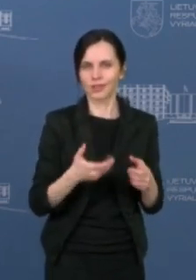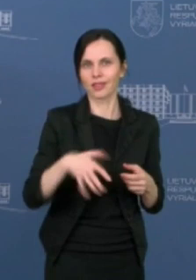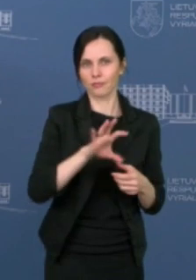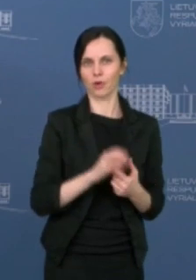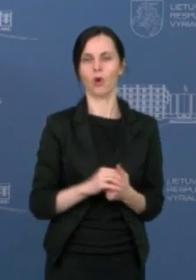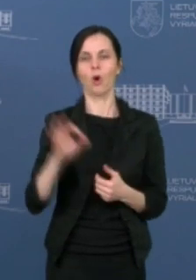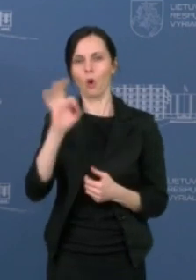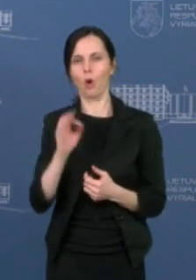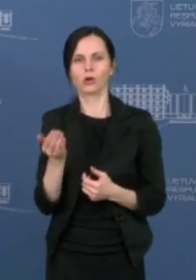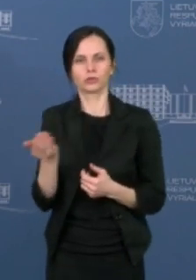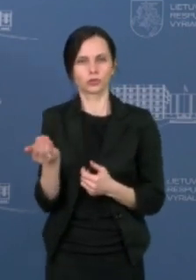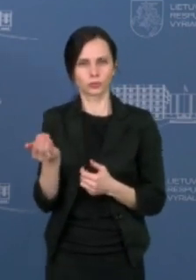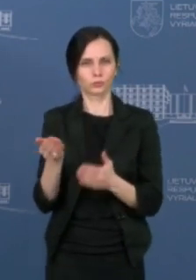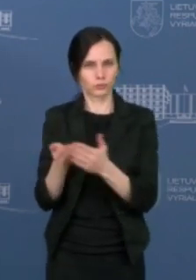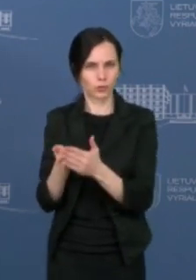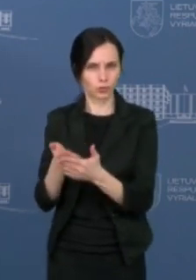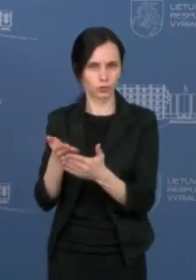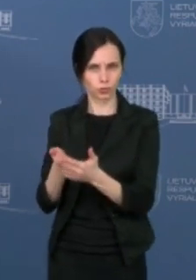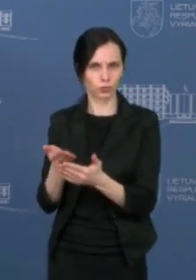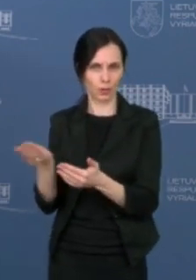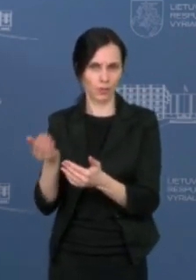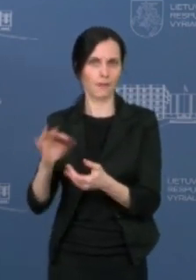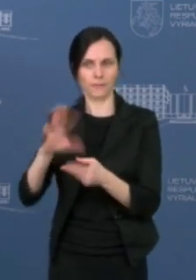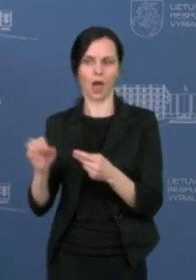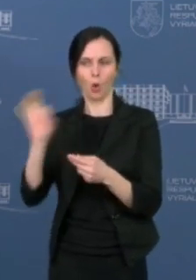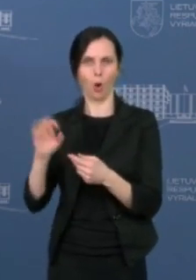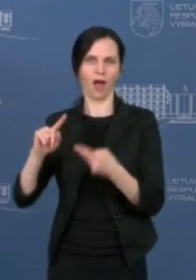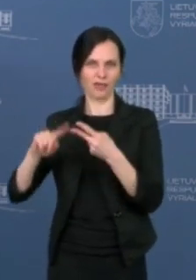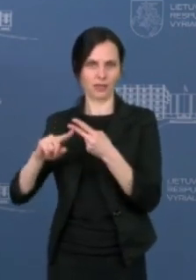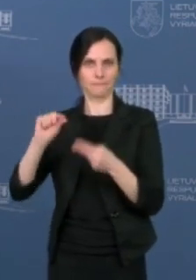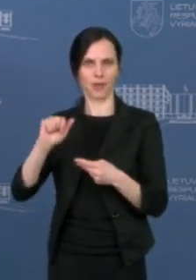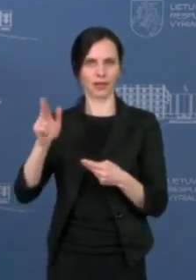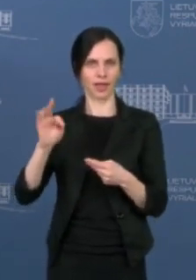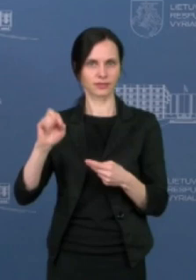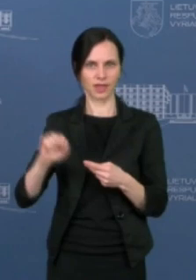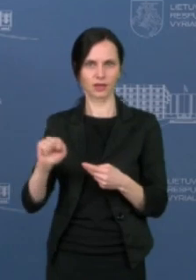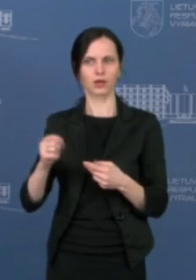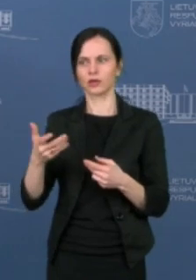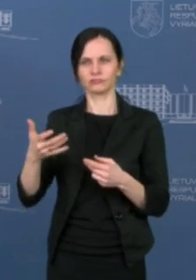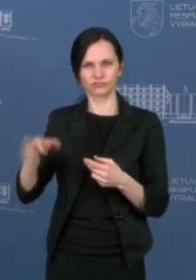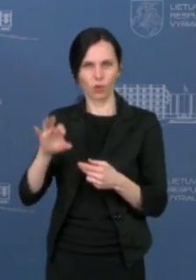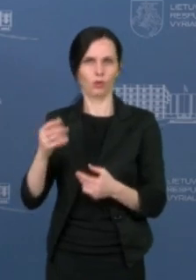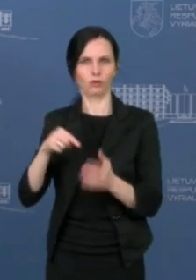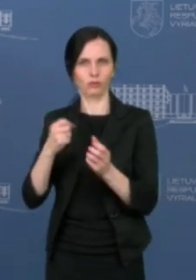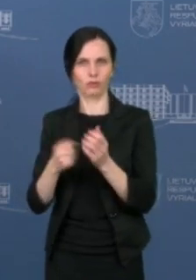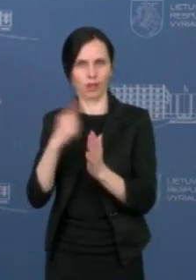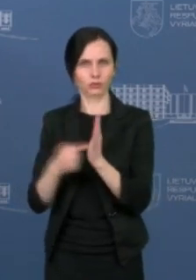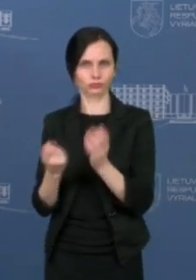subsidijų gal dar patikslinsiu bendrai apie antrą paketą, nes matau, kad kila klausimų. Tai